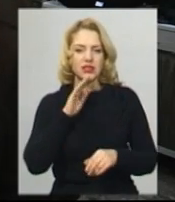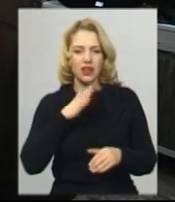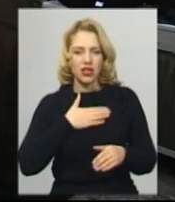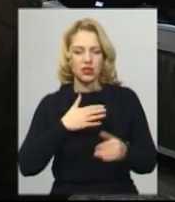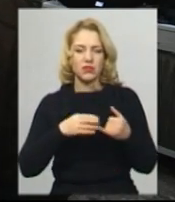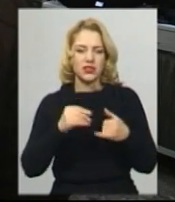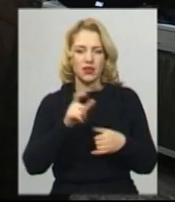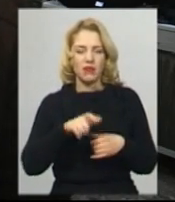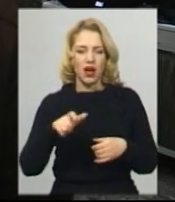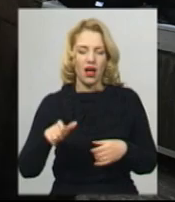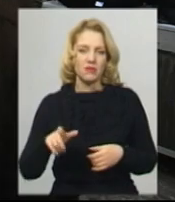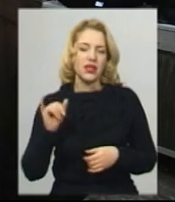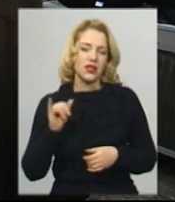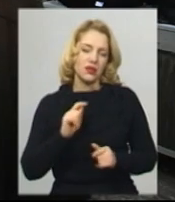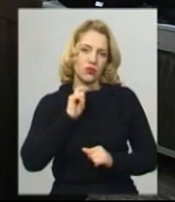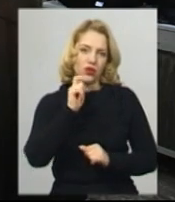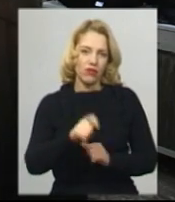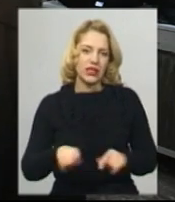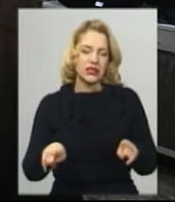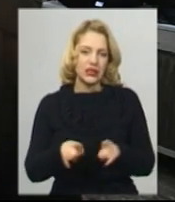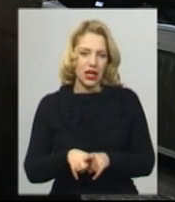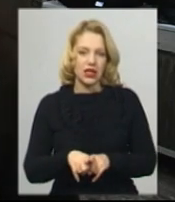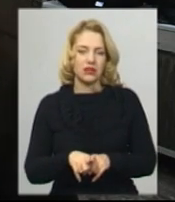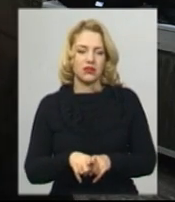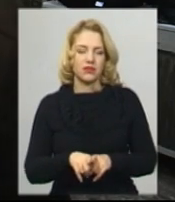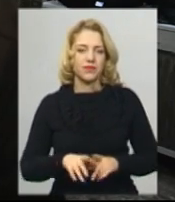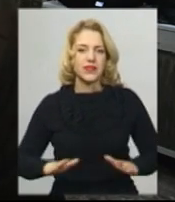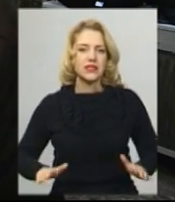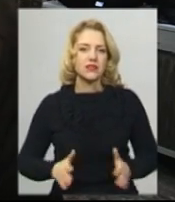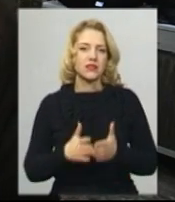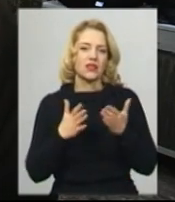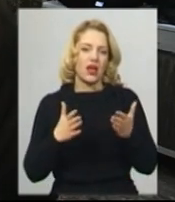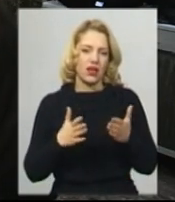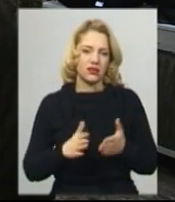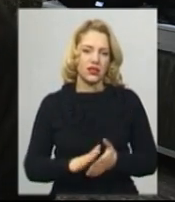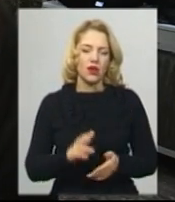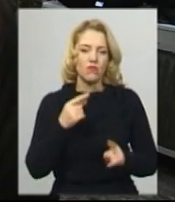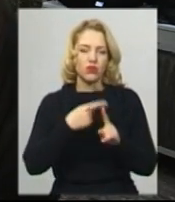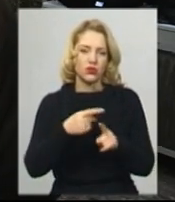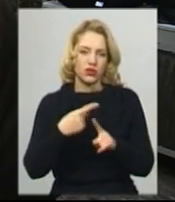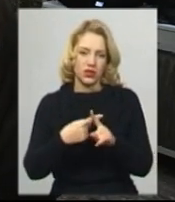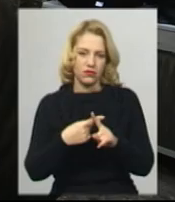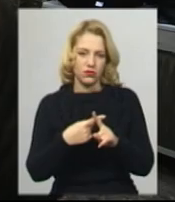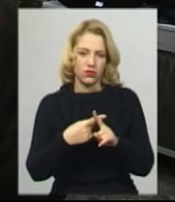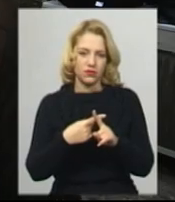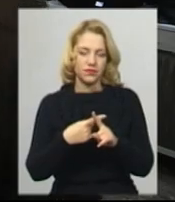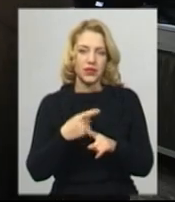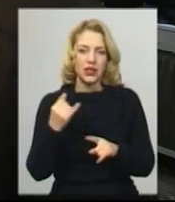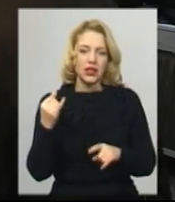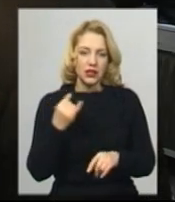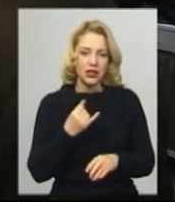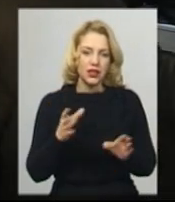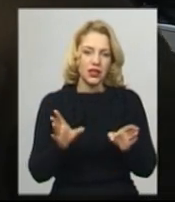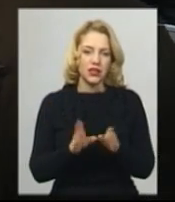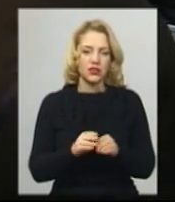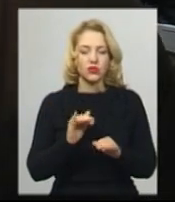земляками і подарувати їм такий заряд драйву, позитиву і разом